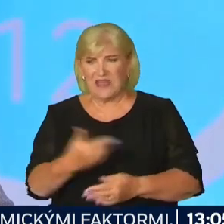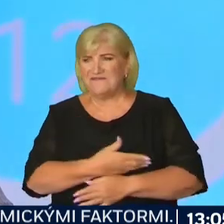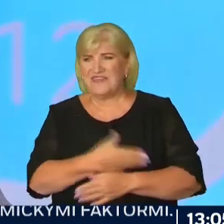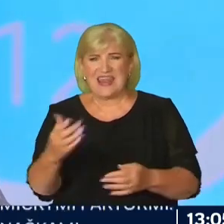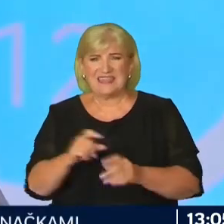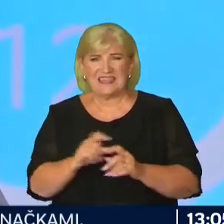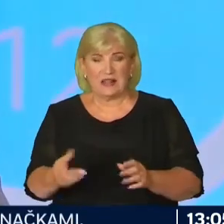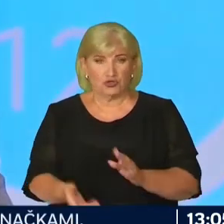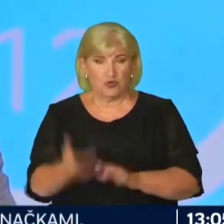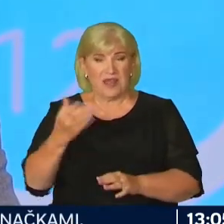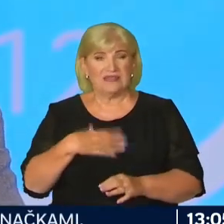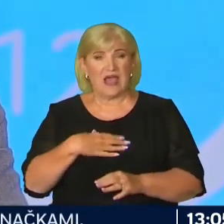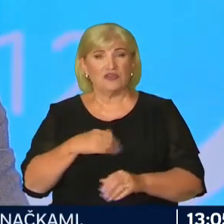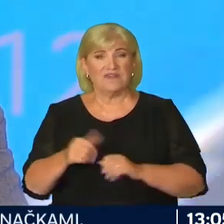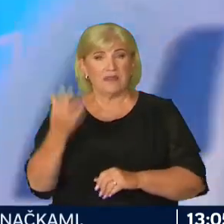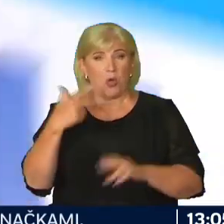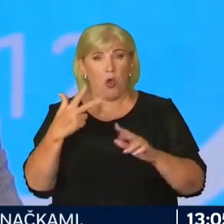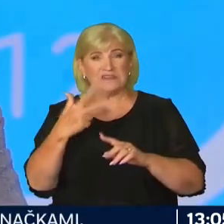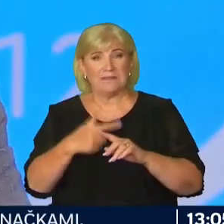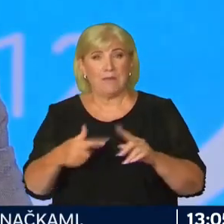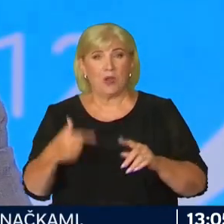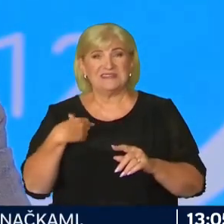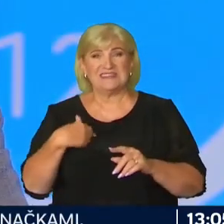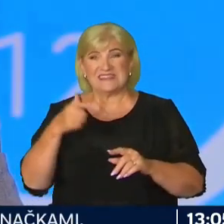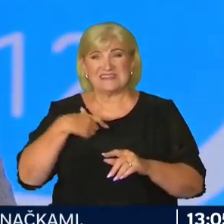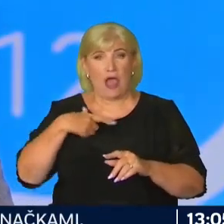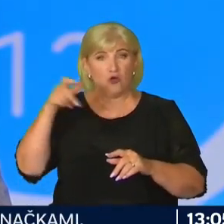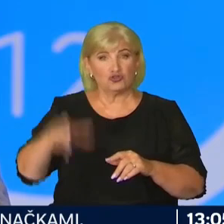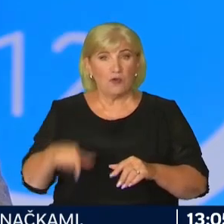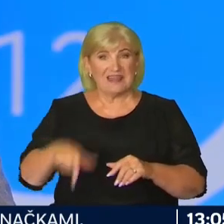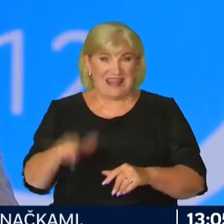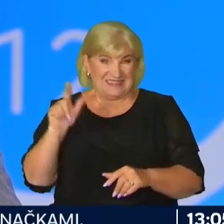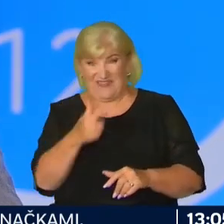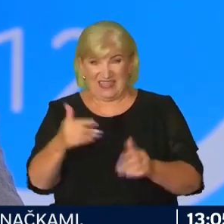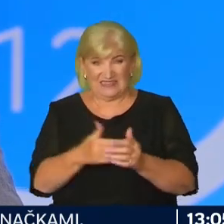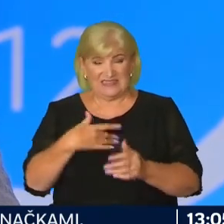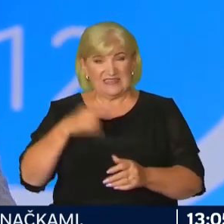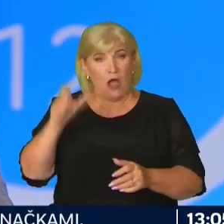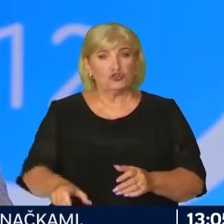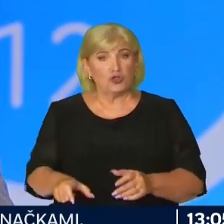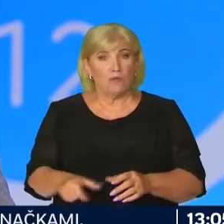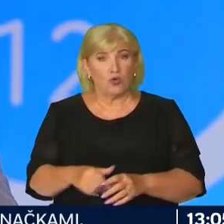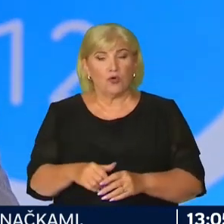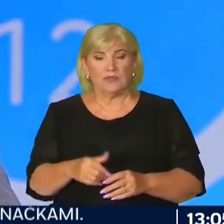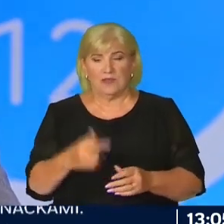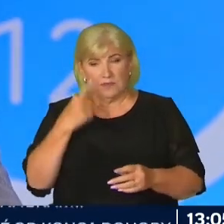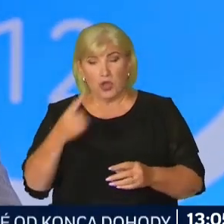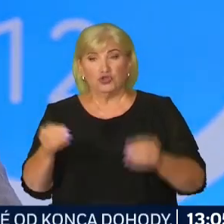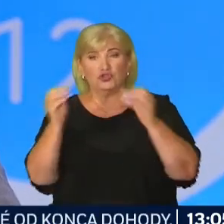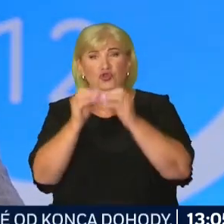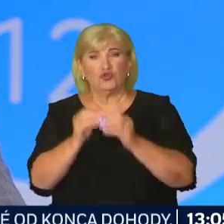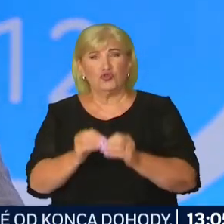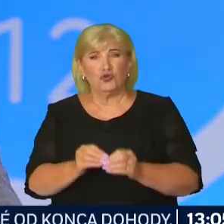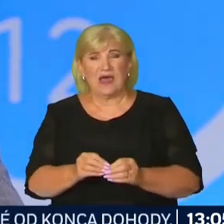vstupol za naše vlády bol 8,5 tisíc náhľavu, a dnes je to 12 tisíc eur náhľavu. Keď sa pozriete na vývoj toho deficitu, keď sa pozriete vôbec na štruktúru,